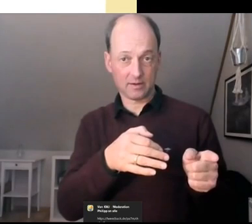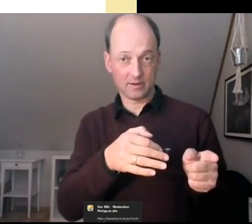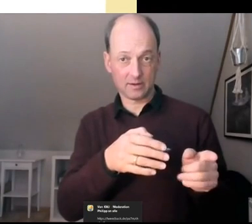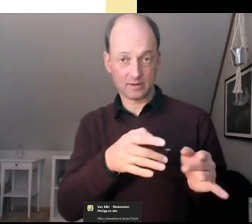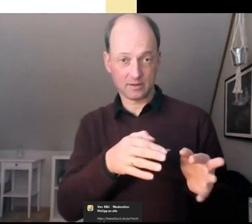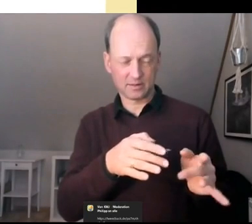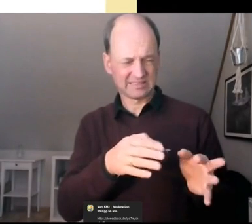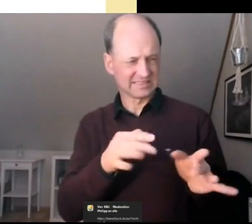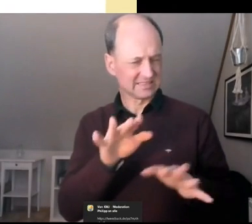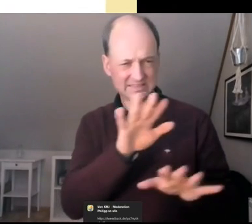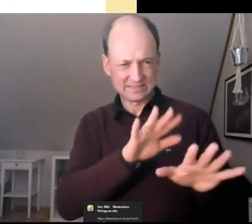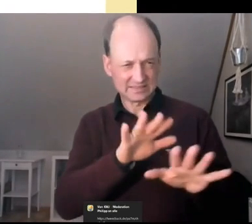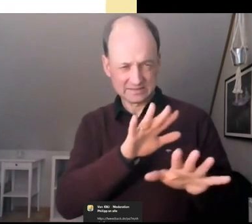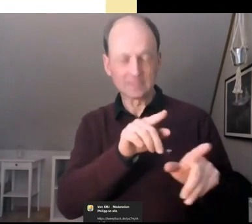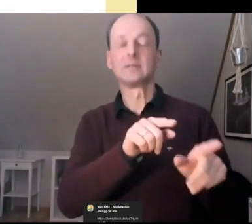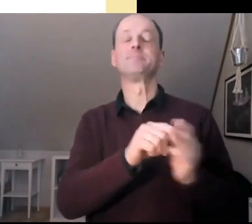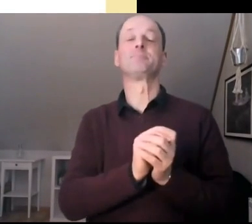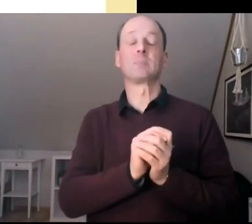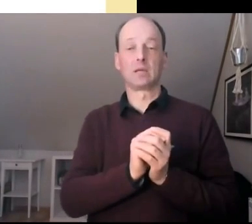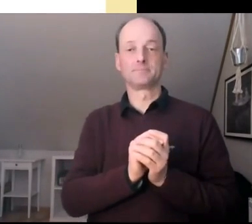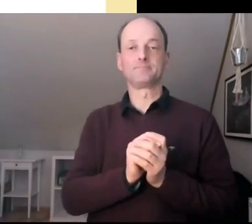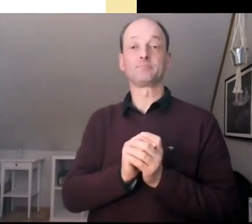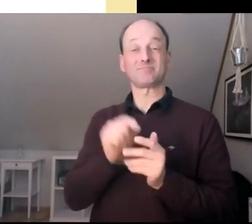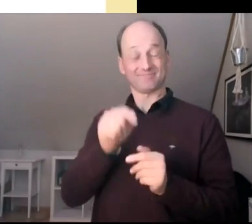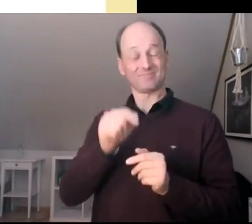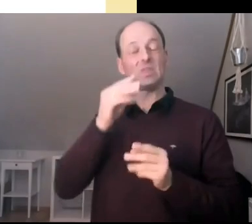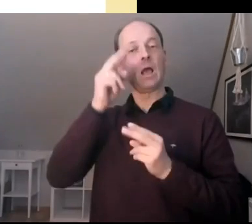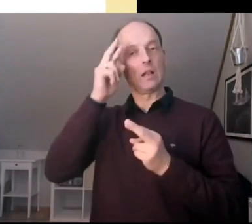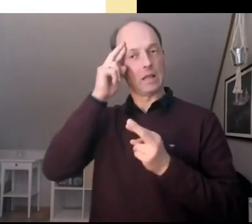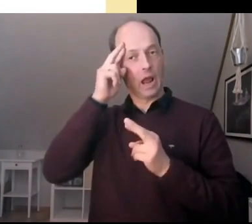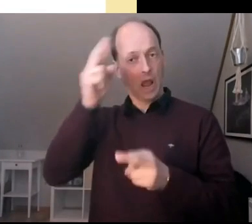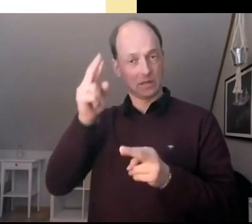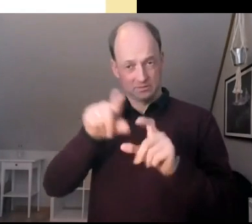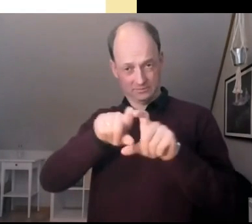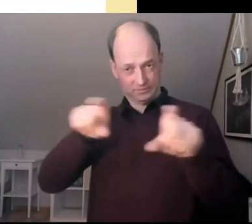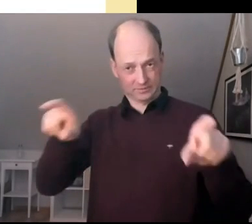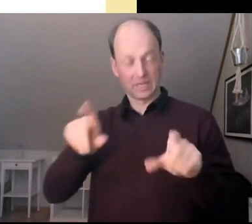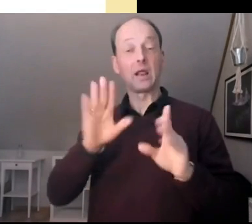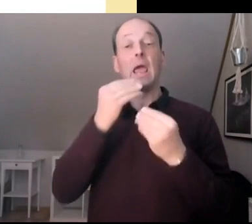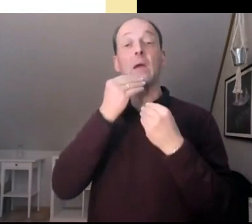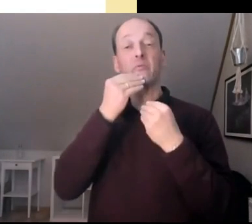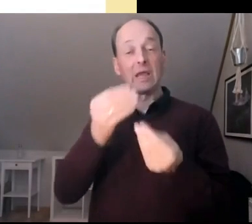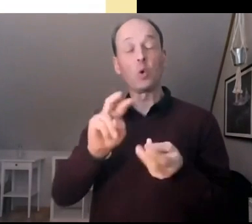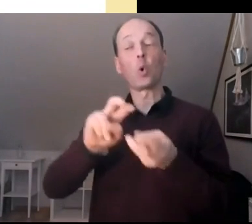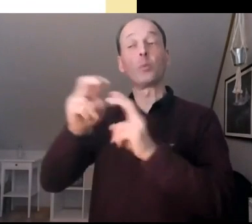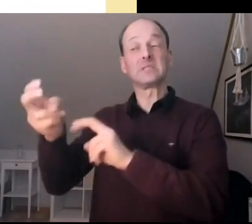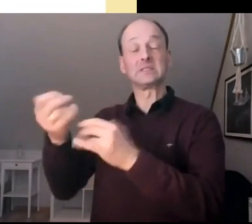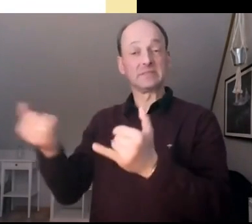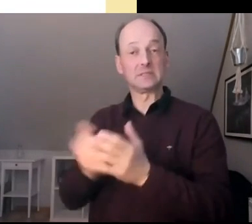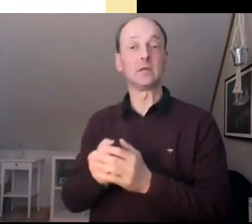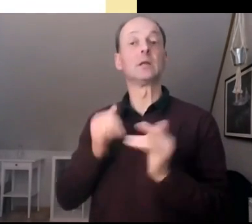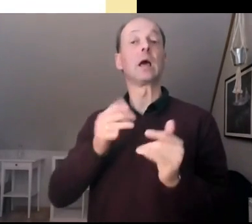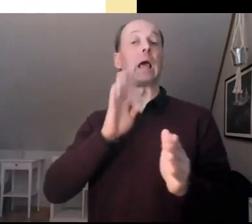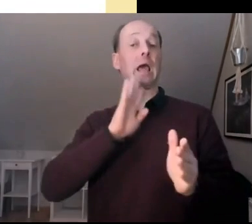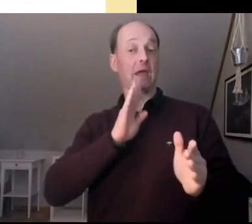Wo war das? Genau. Wie sollen die Empfehlungen des Rates umgesetzt werden? Mit Referenten oder von Seiten der Regierung?